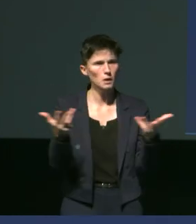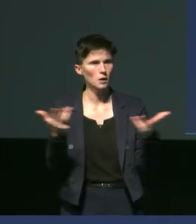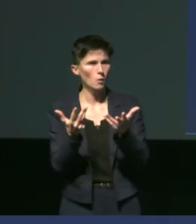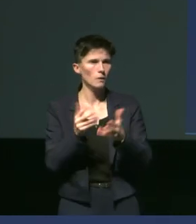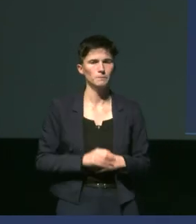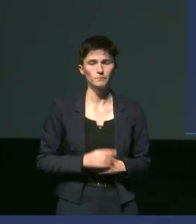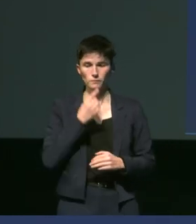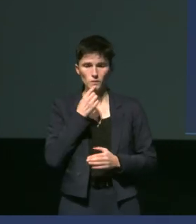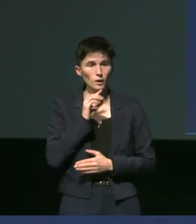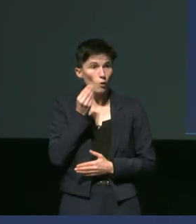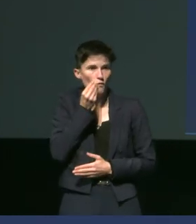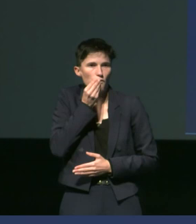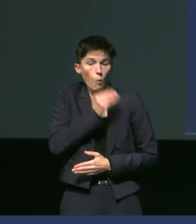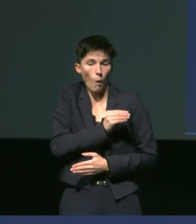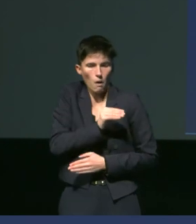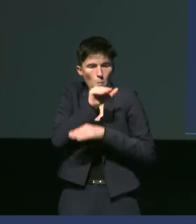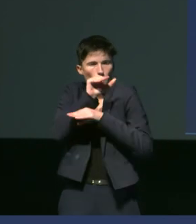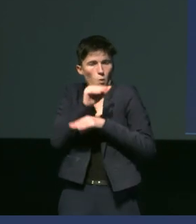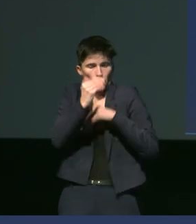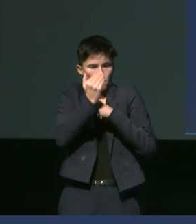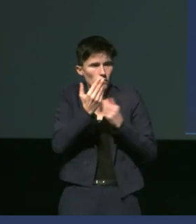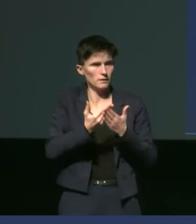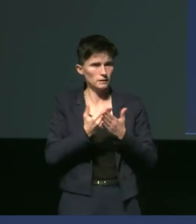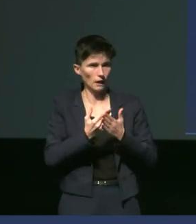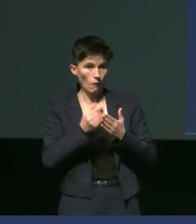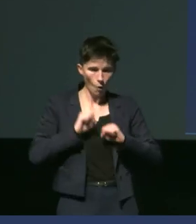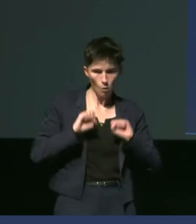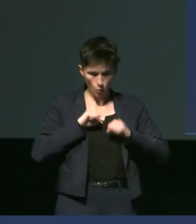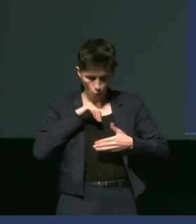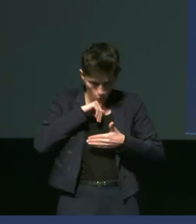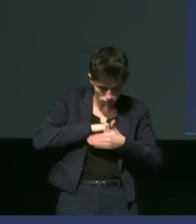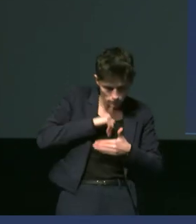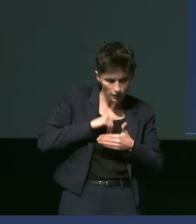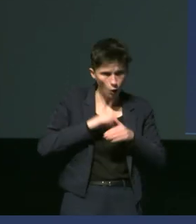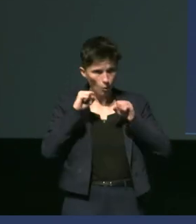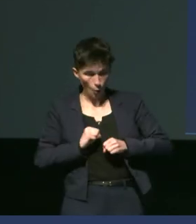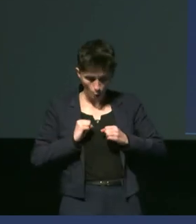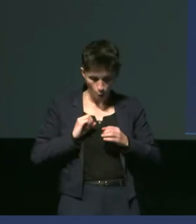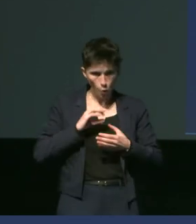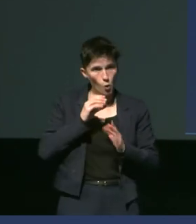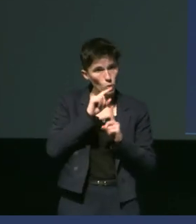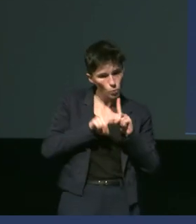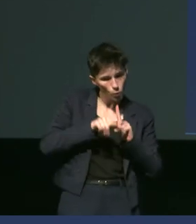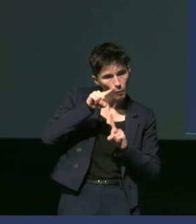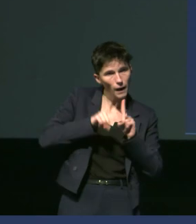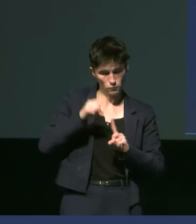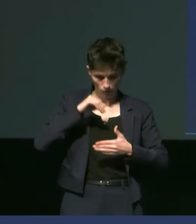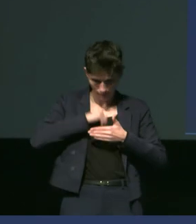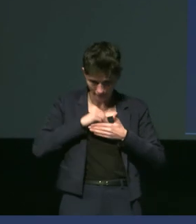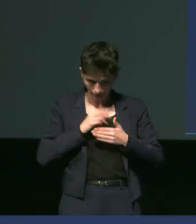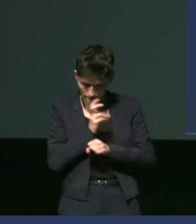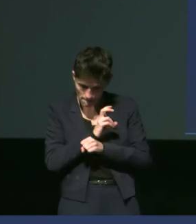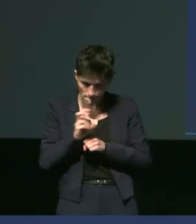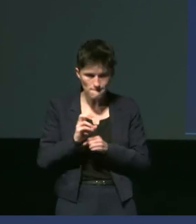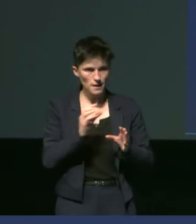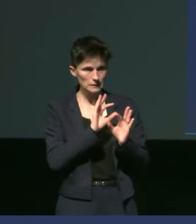protection contre le froid ces individus ce sont des espèces endothermes donc ils vont être capables de maintenir une température interne stable malgré